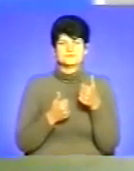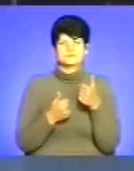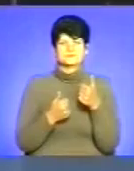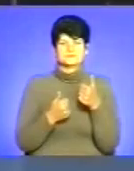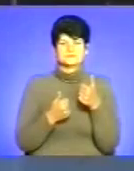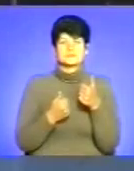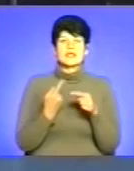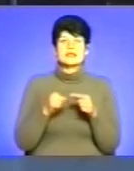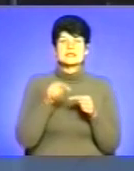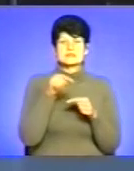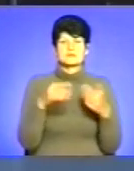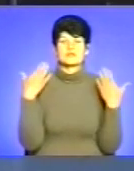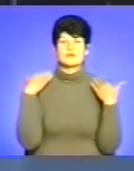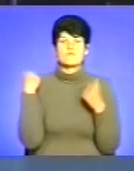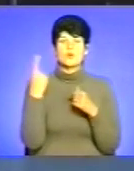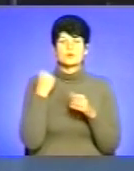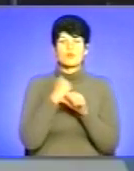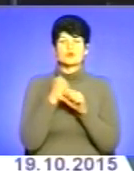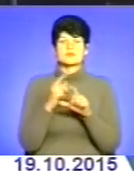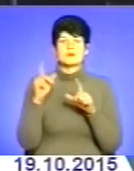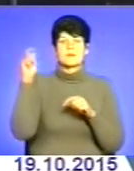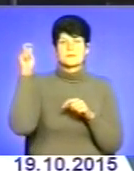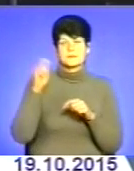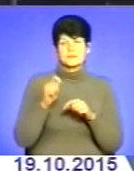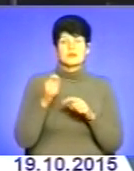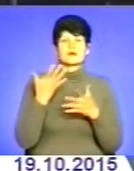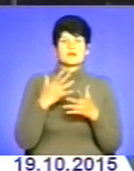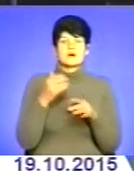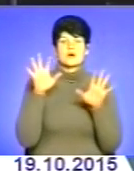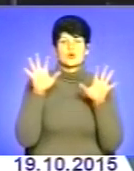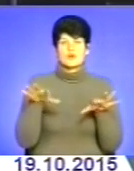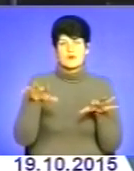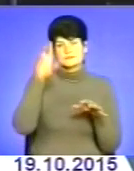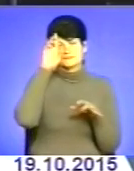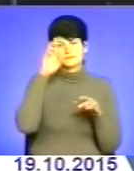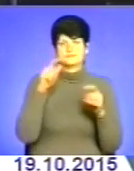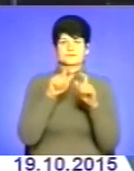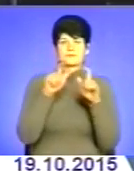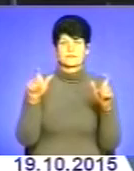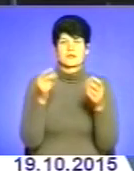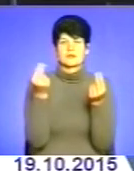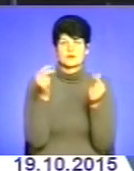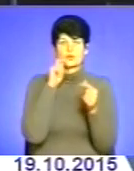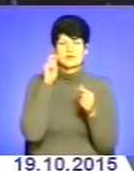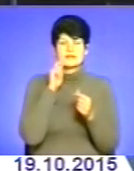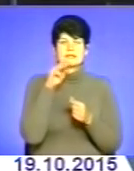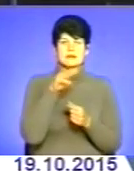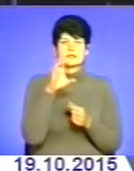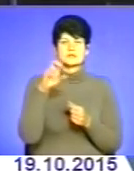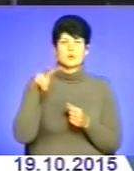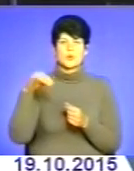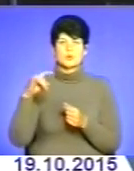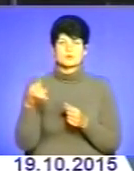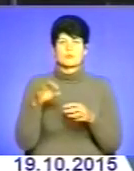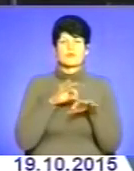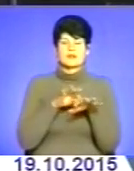Цими вихідними в області з робочим візитом перебувала голова Казначейства України Тетяна Слюс Чиновниця провела робочі наради з головами